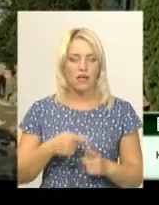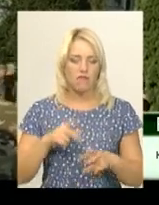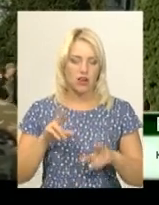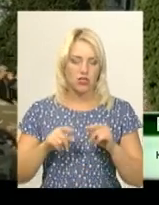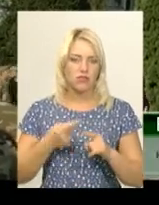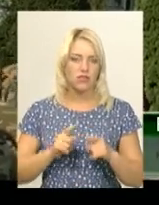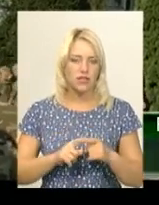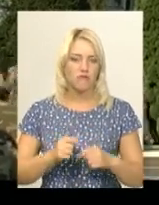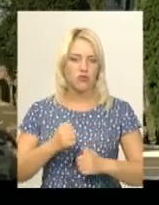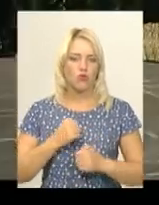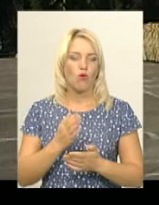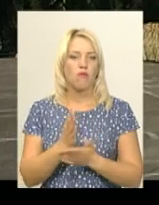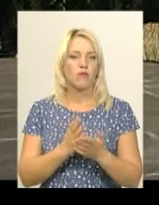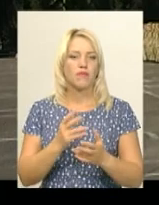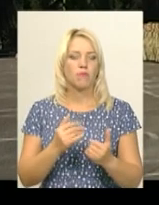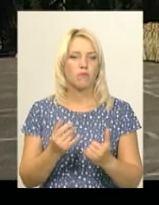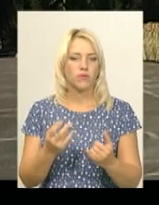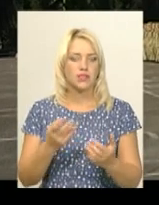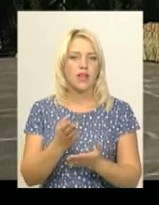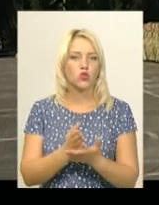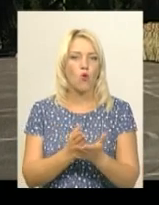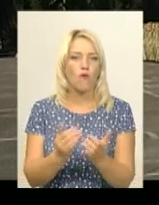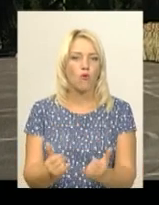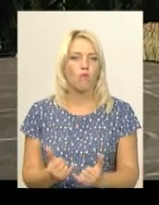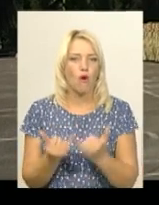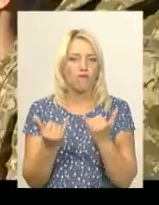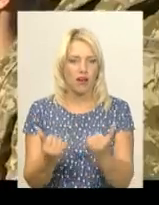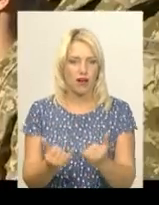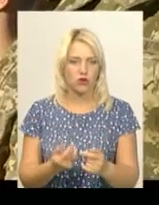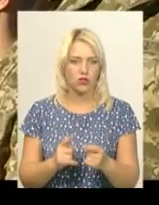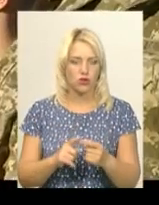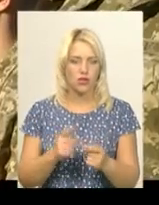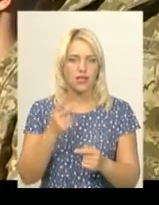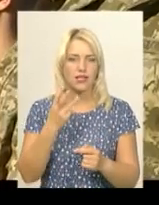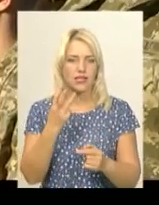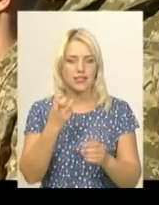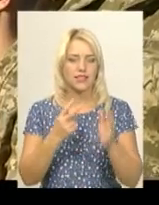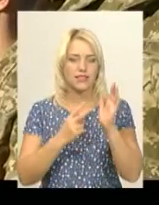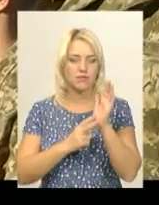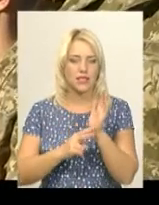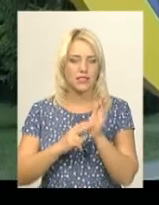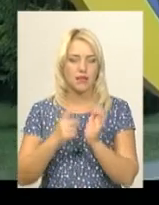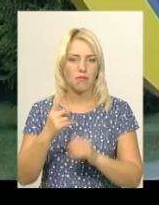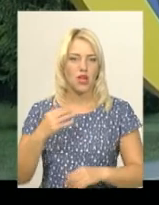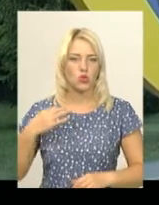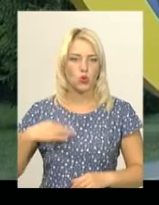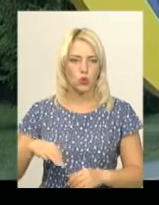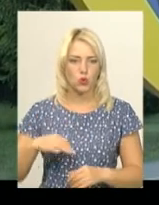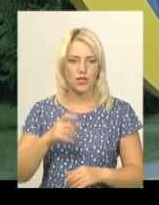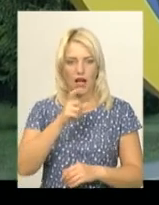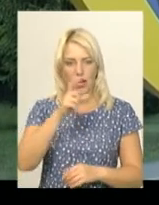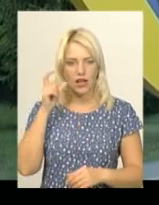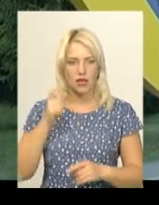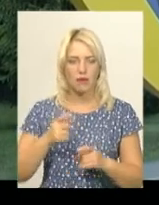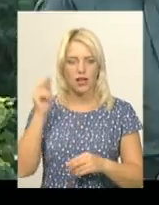заслуговують поваги в наш час. Сьогодні у курсанти посвятили 370 першокурсників академії. Навчальний заклад повністю виконав держзамовлення, яке в